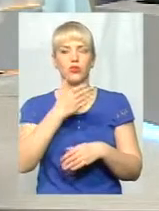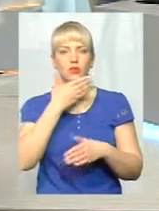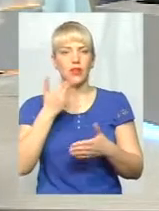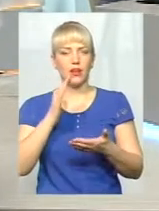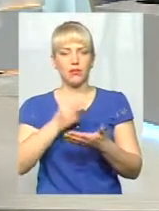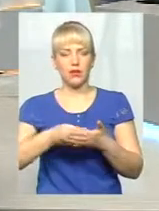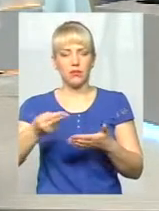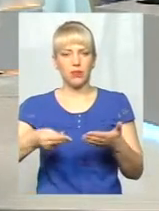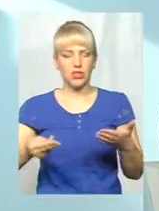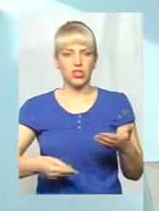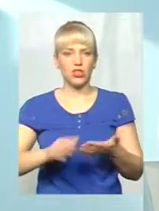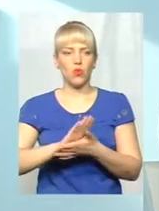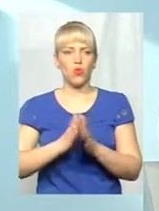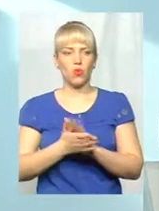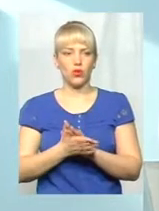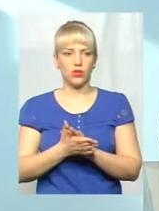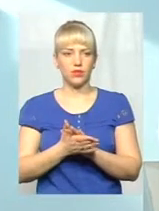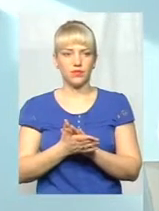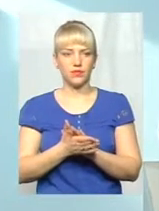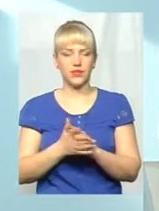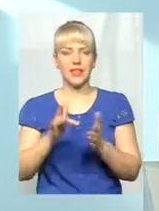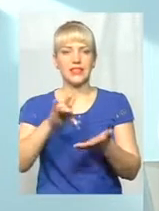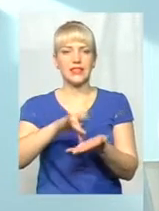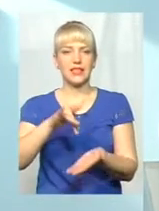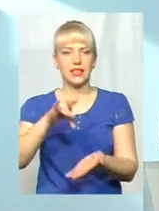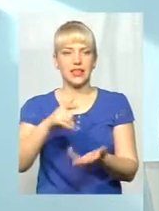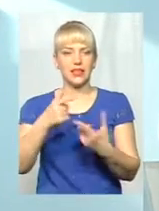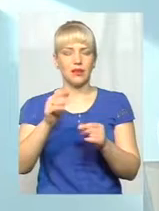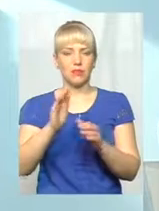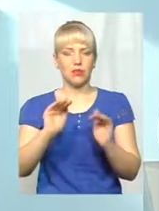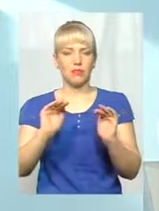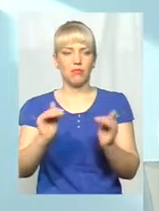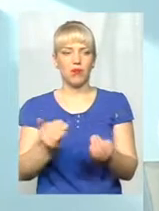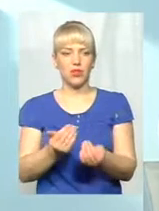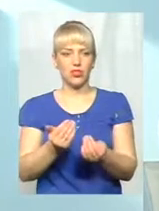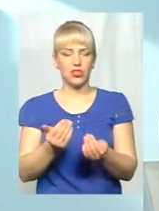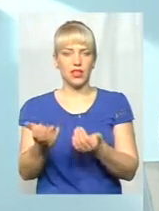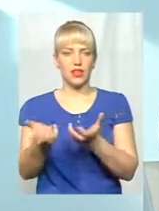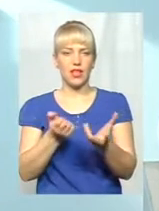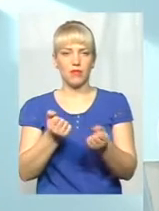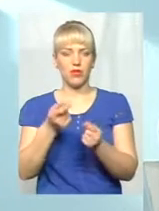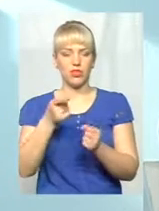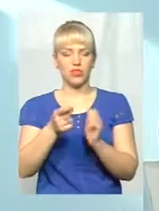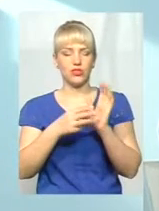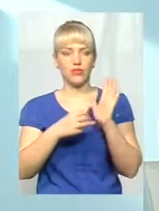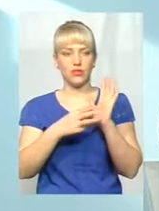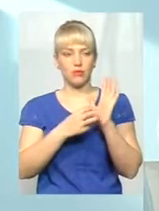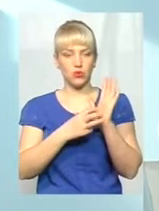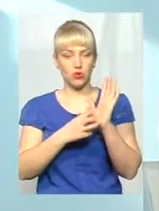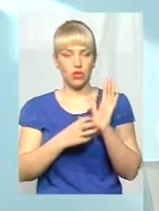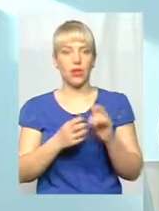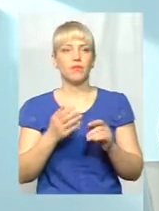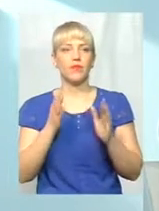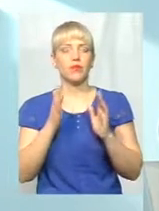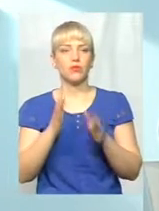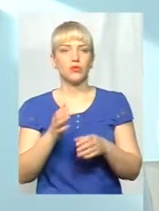угоду до кінця року? Той центр, де буде менший, набрано 1800, встановлення